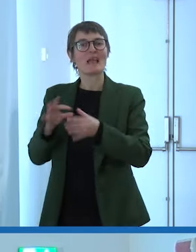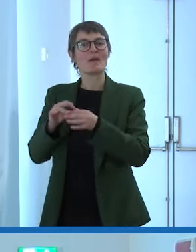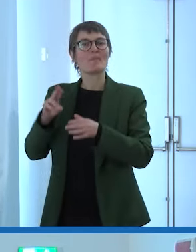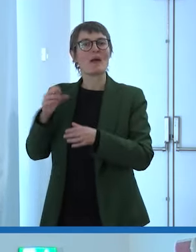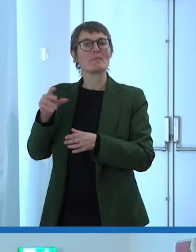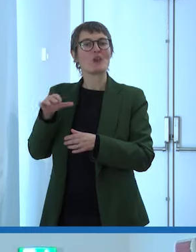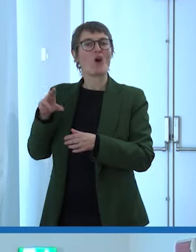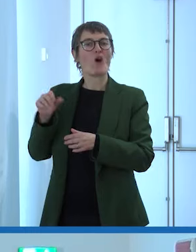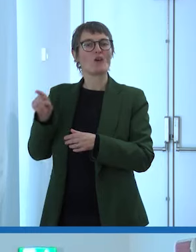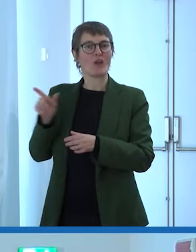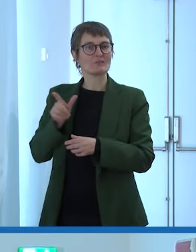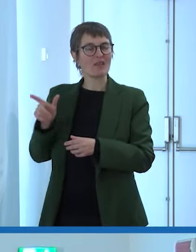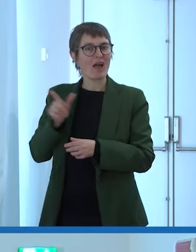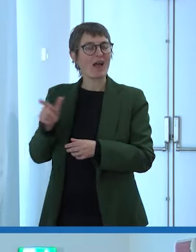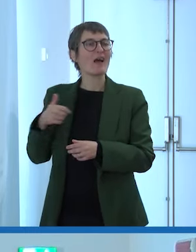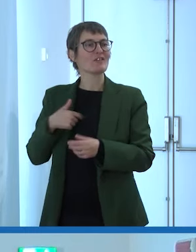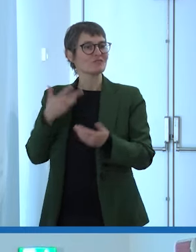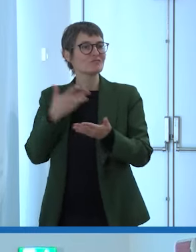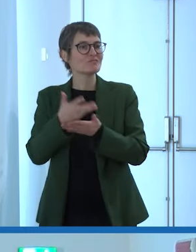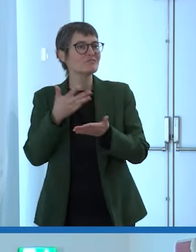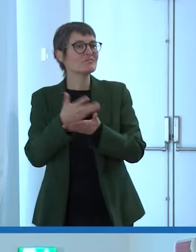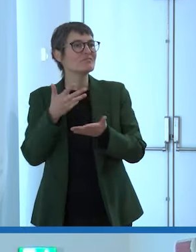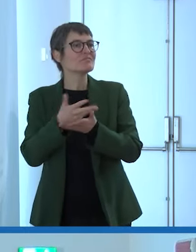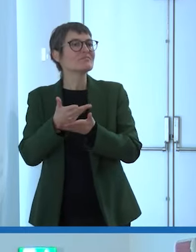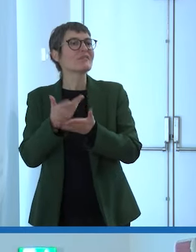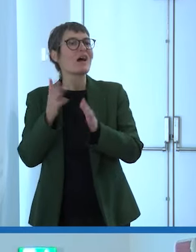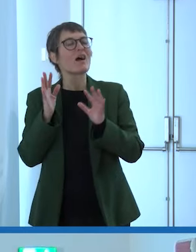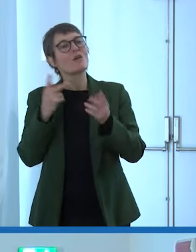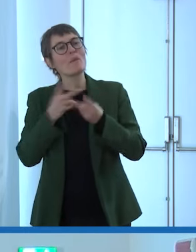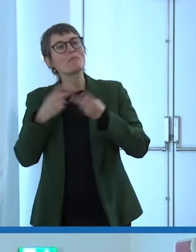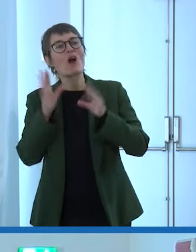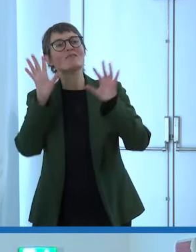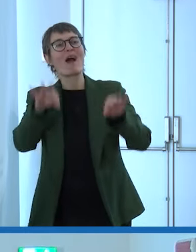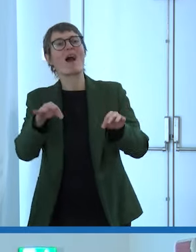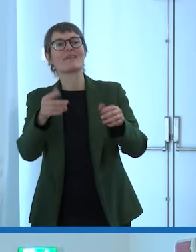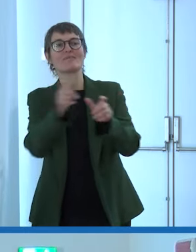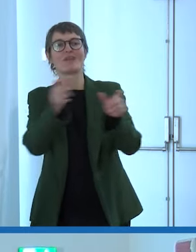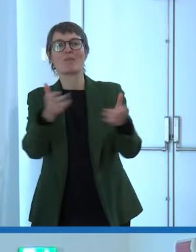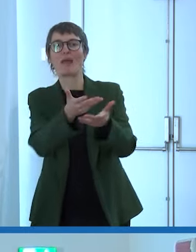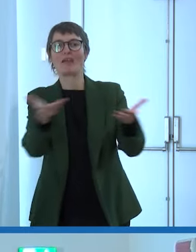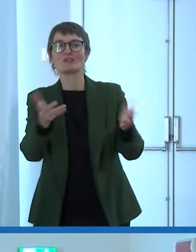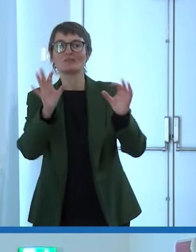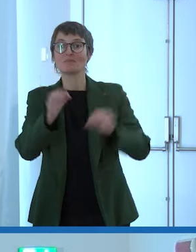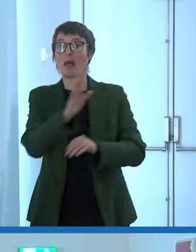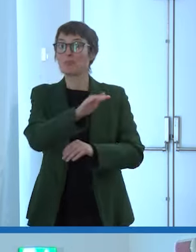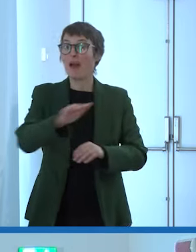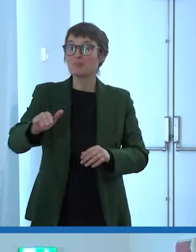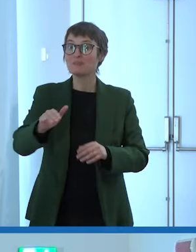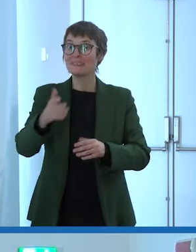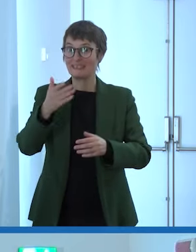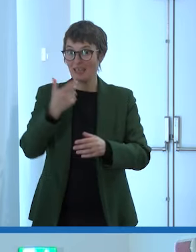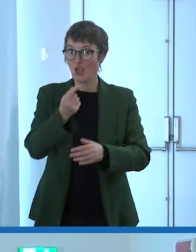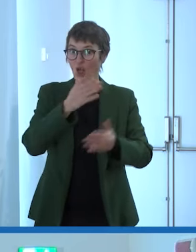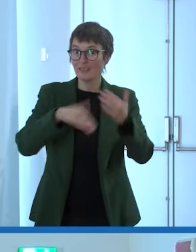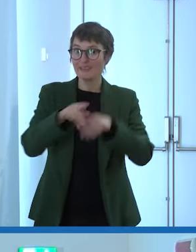raggiungere più persone specialmente bambini con disabilità affinché comunque non si sentano